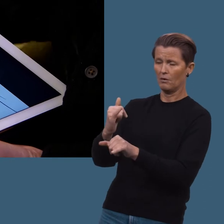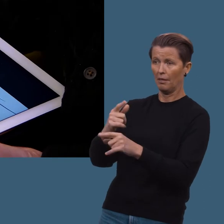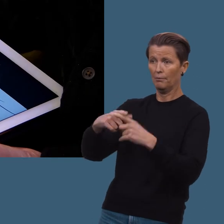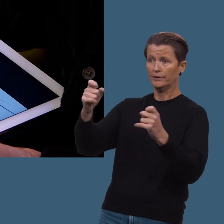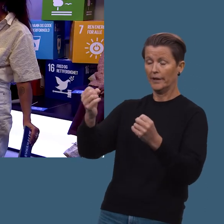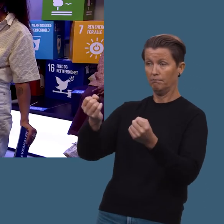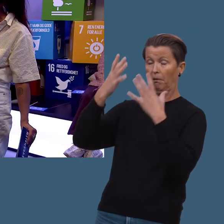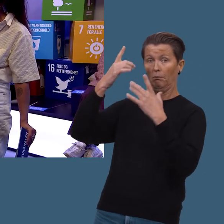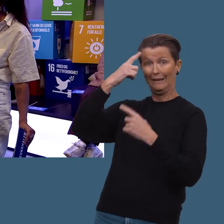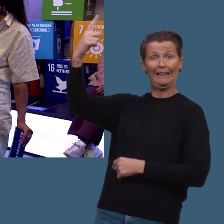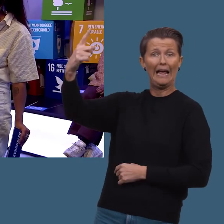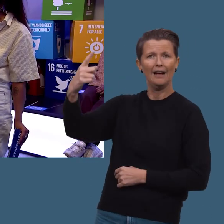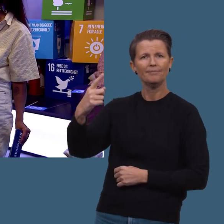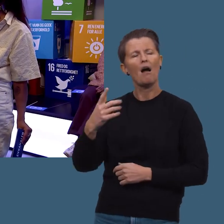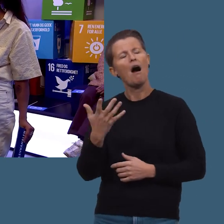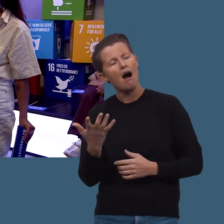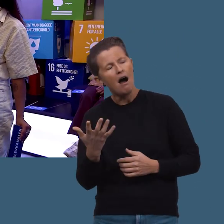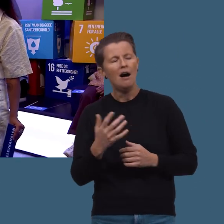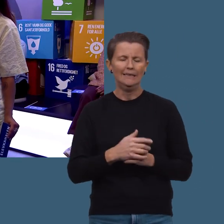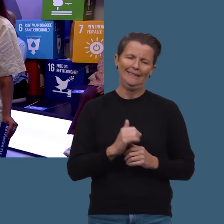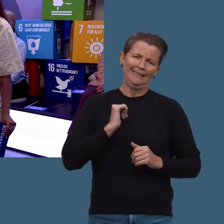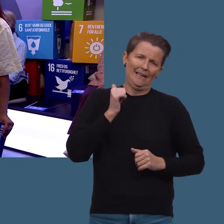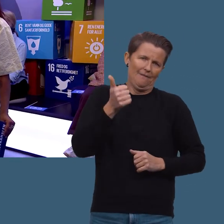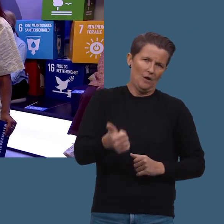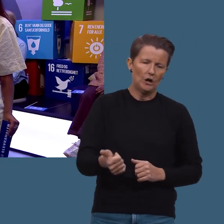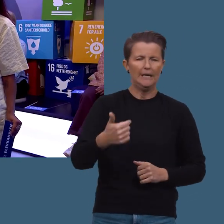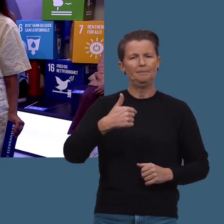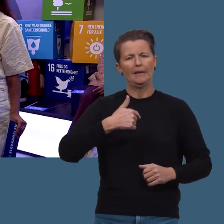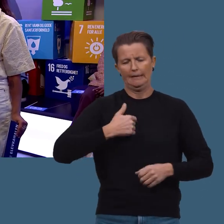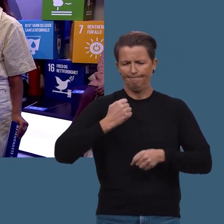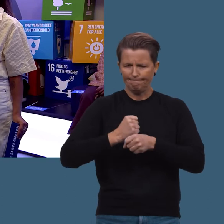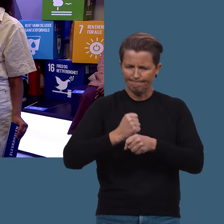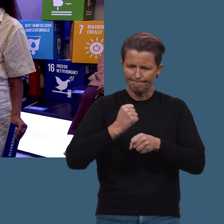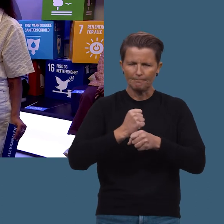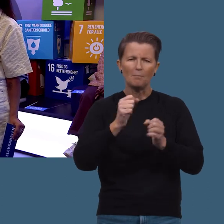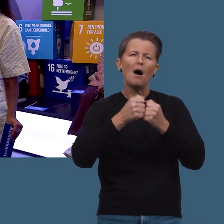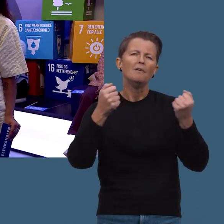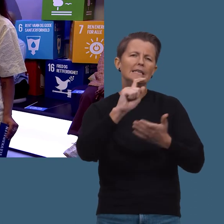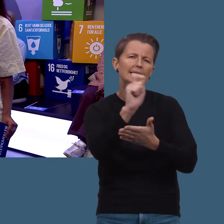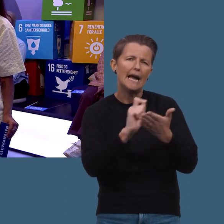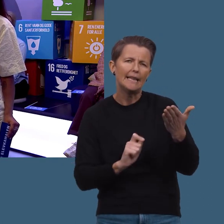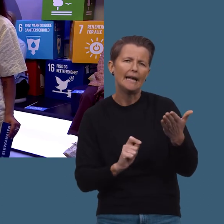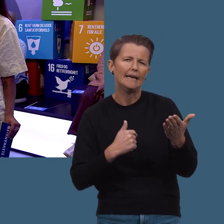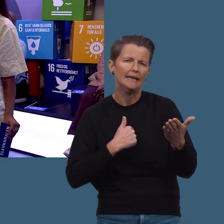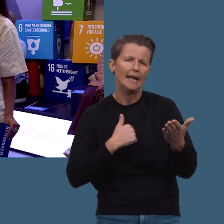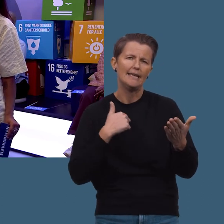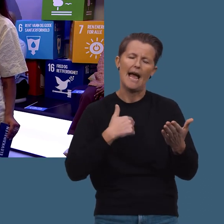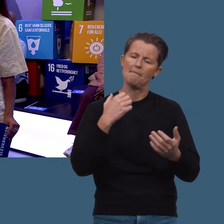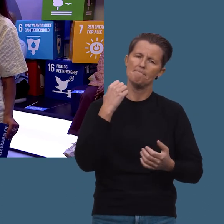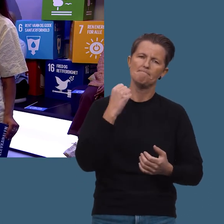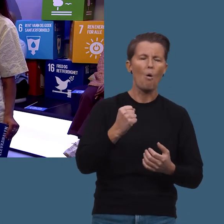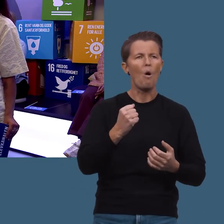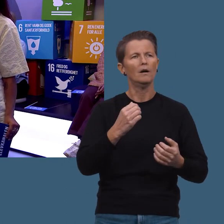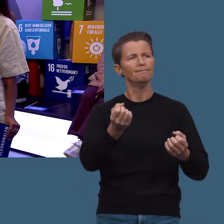liksom falten bare ned i hodet på den måten? Ja, så det er klart. Når man jobber som avistegner, så er det jo det at man